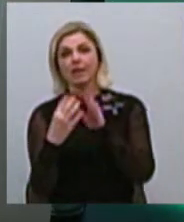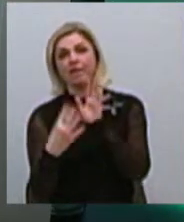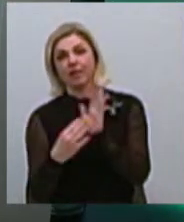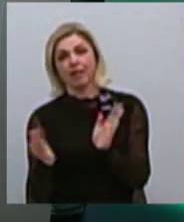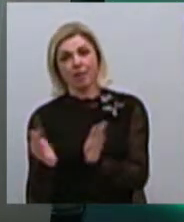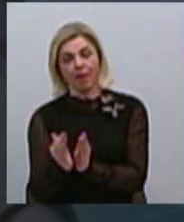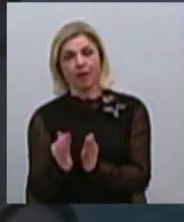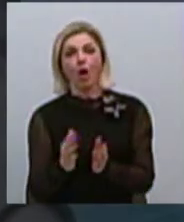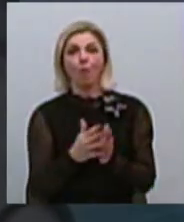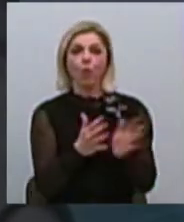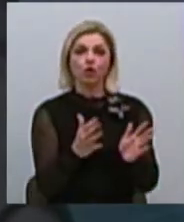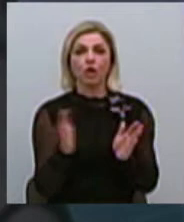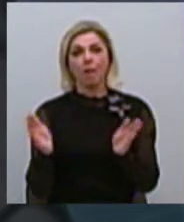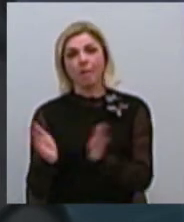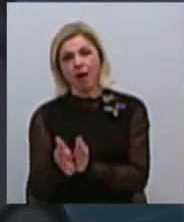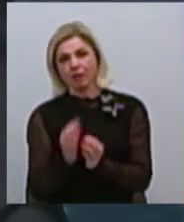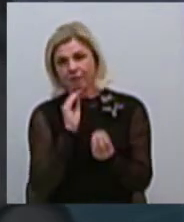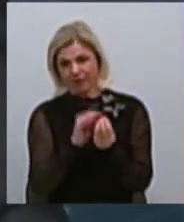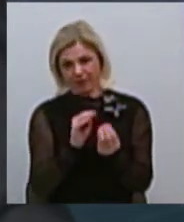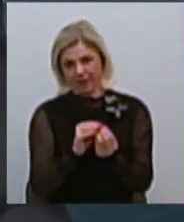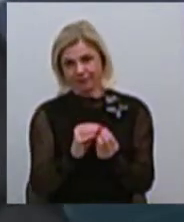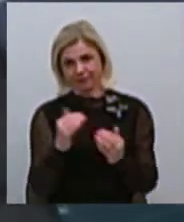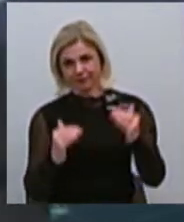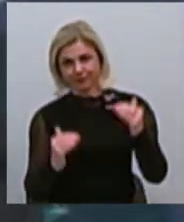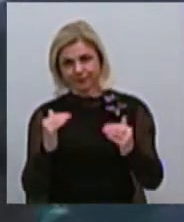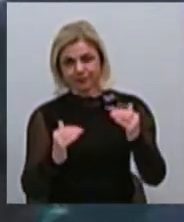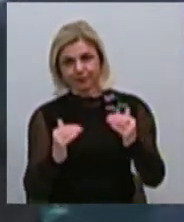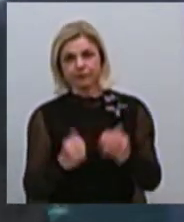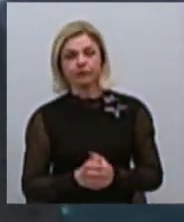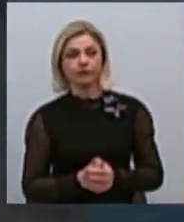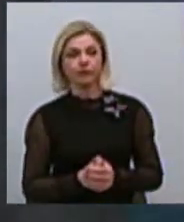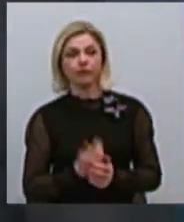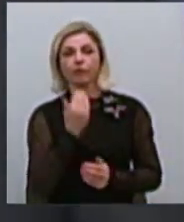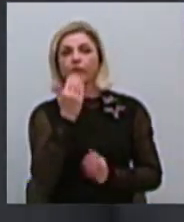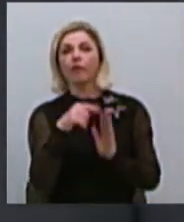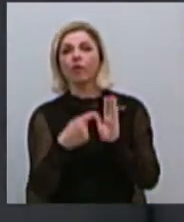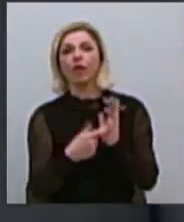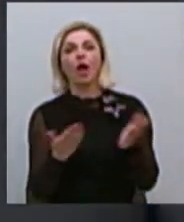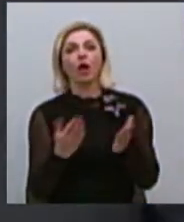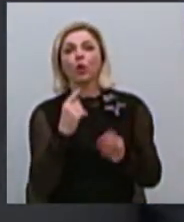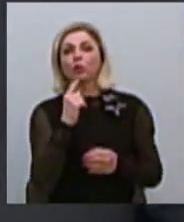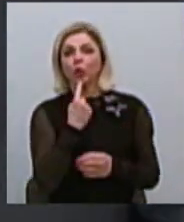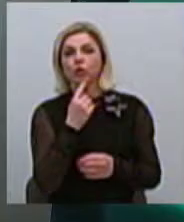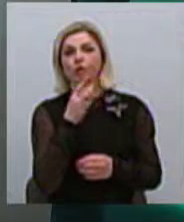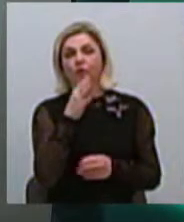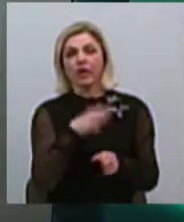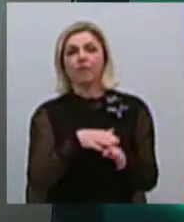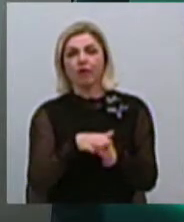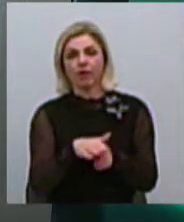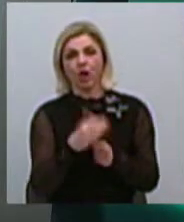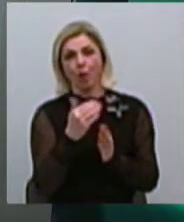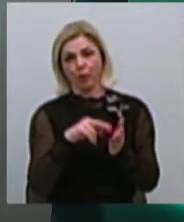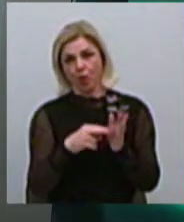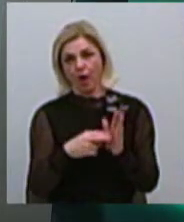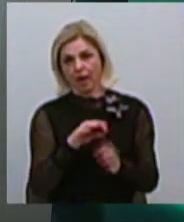пропорція більші і малі, вона, приблизно, зберігається. А які труднощі виникали під час реалізації проєктів? Денис,